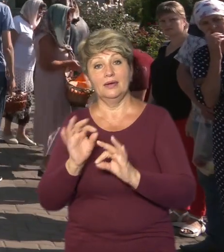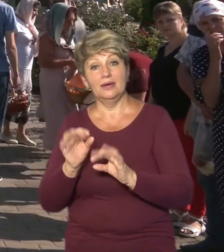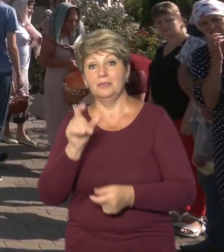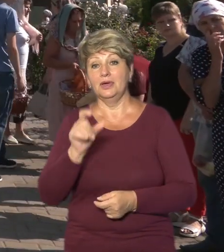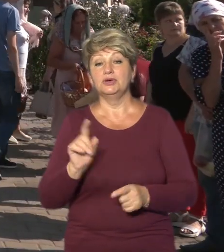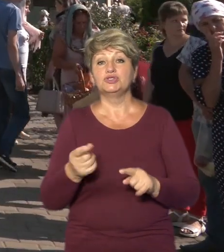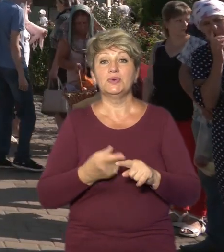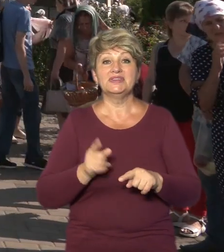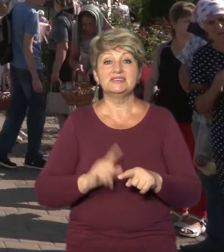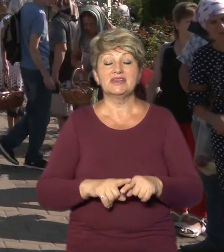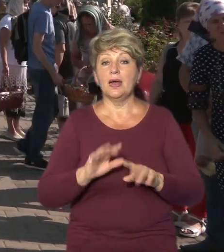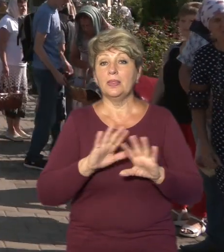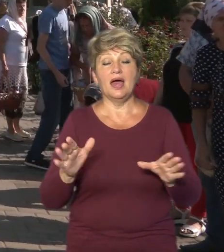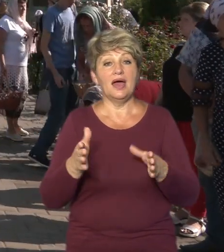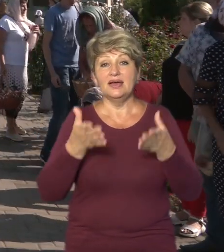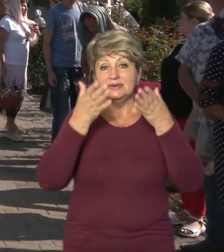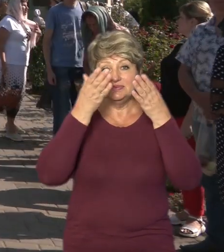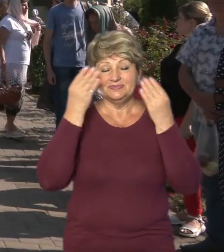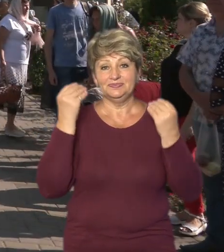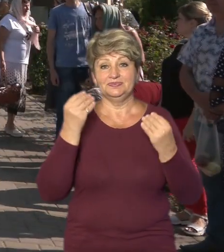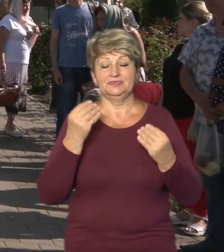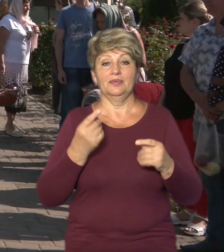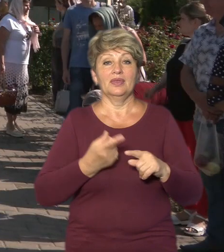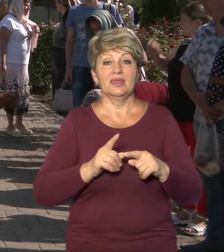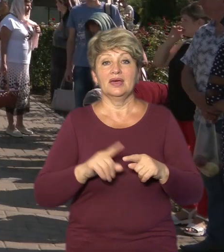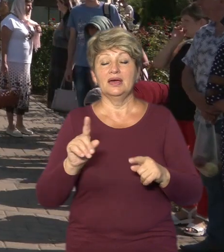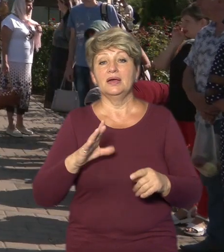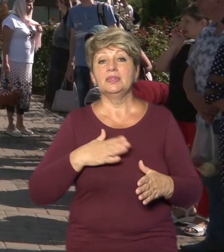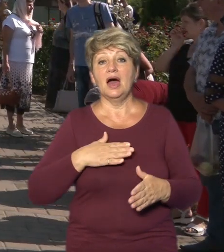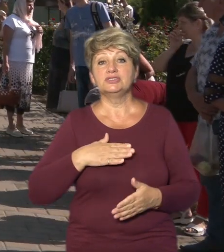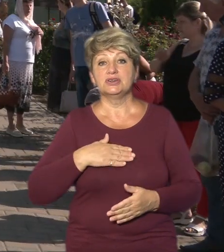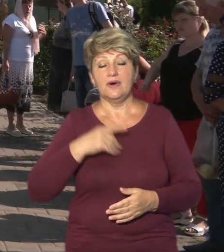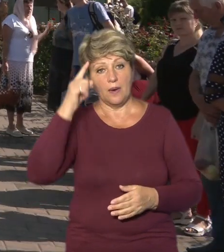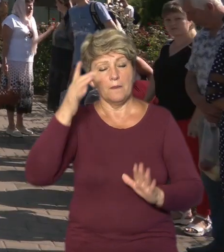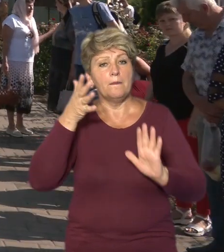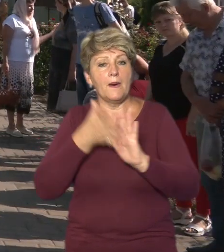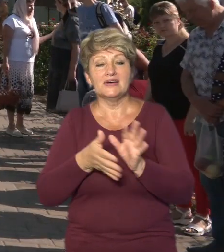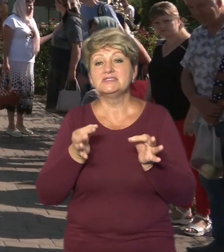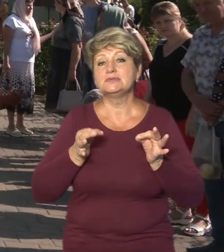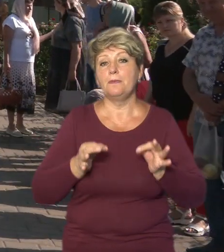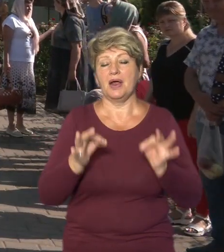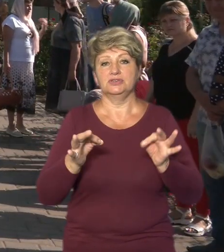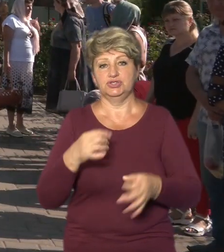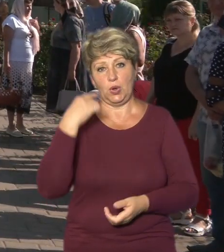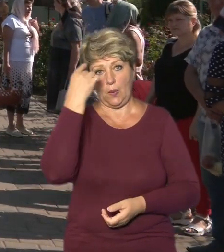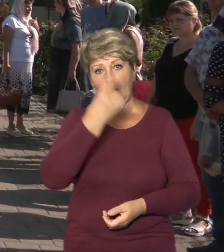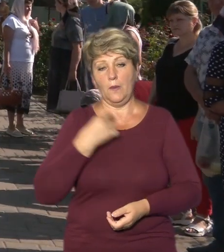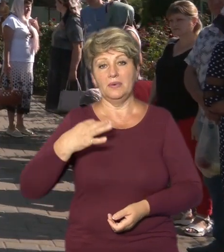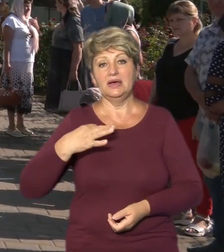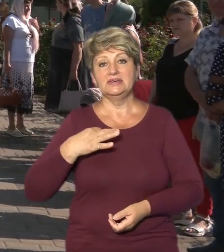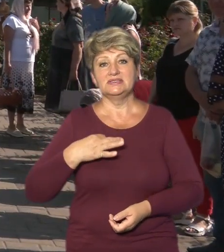ритуальність не затьмарила і не заслонила від нашого розуму справжній образ Сина,